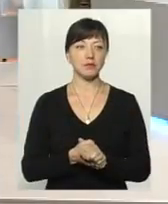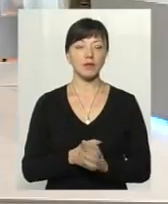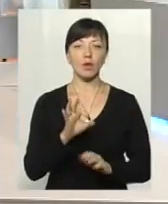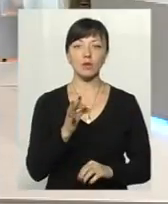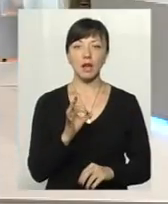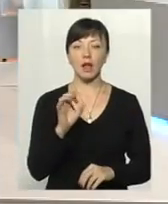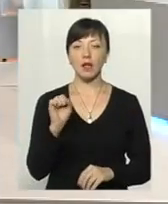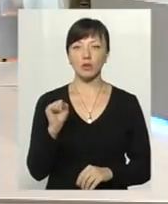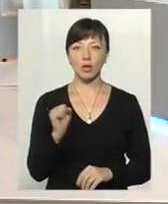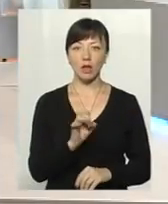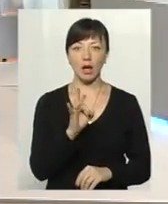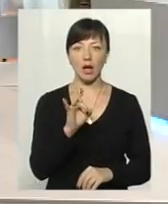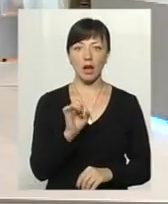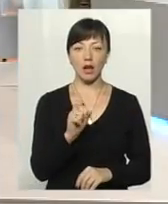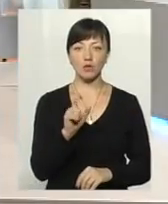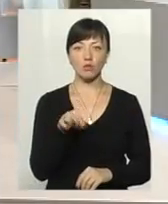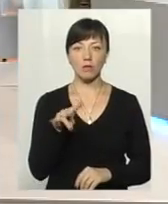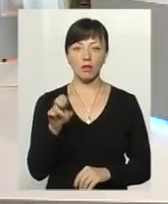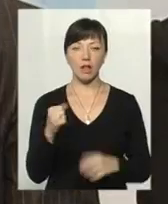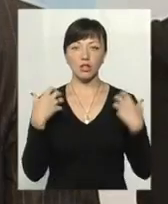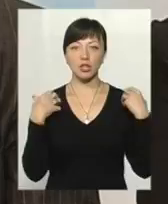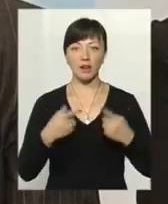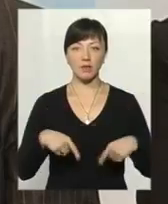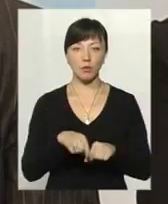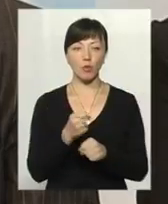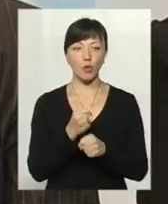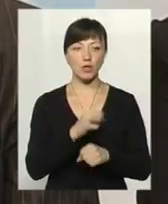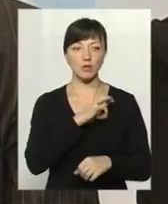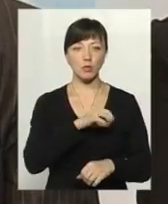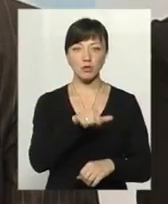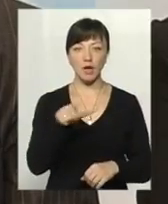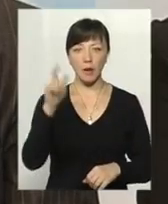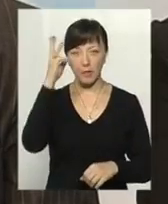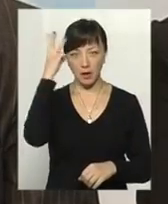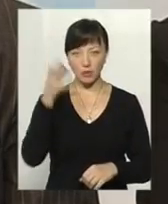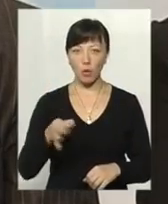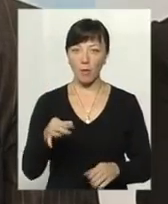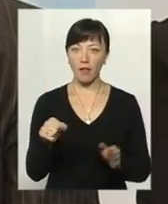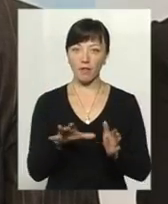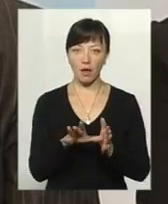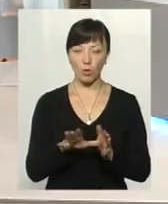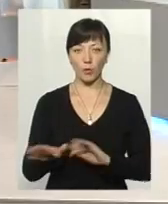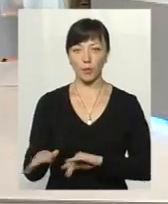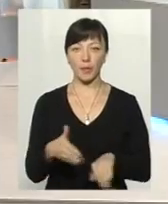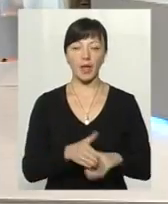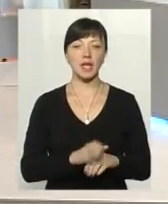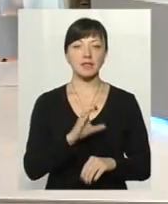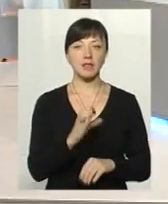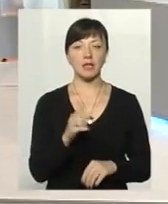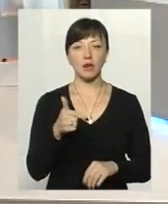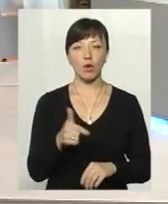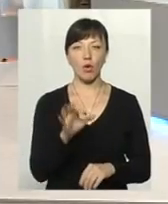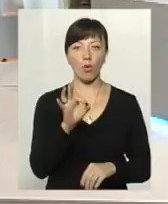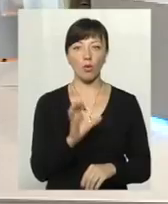Оксана Анатолійовна Разумна, начальник відділу по роботі з поживачами ПАД Хмельницького обленерго. Світлана